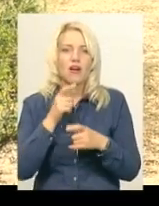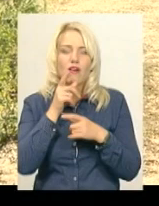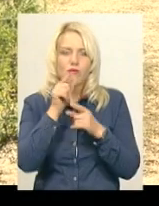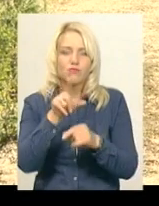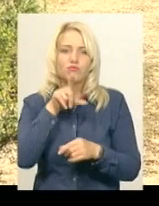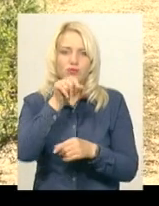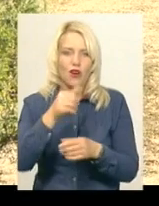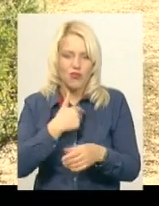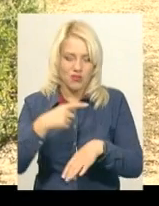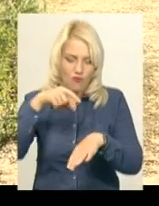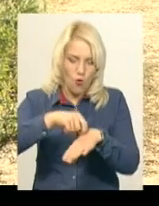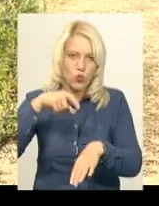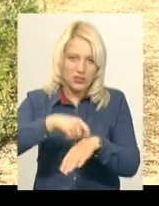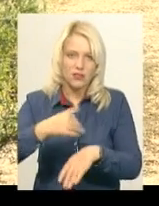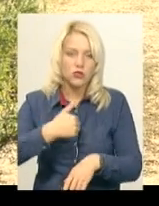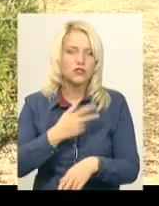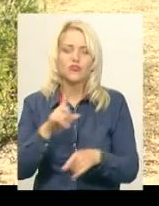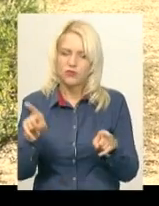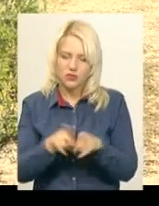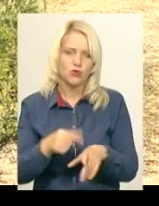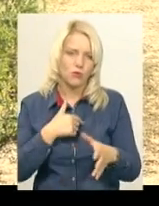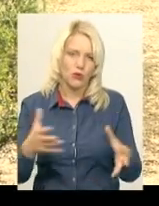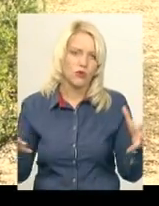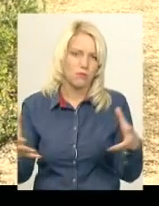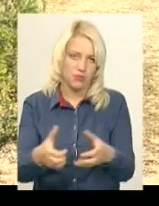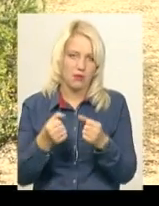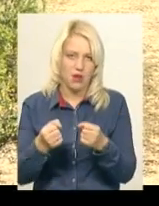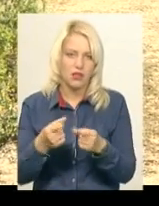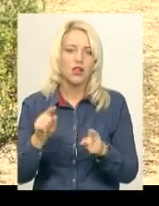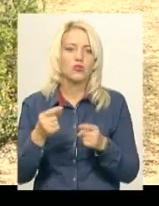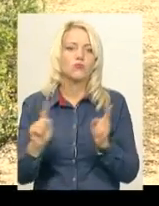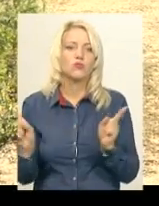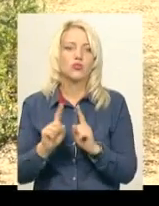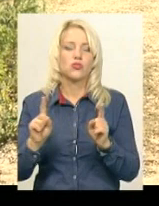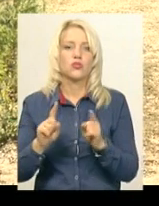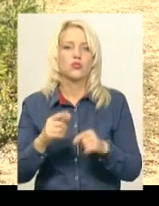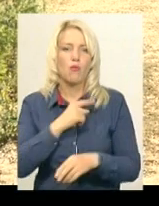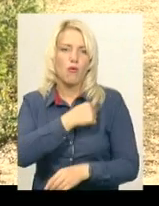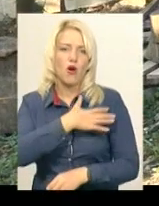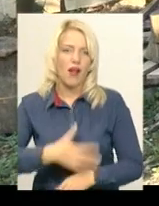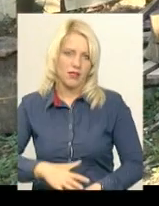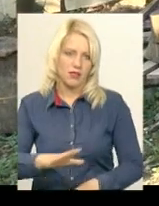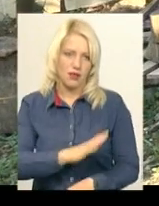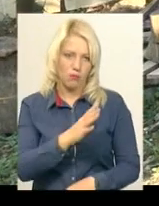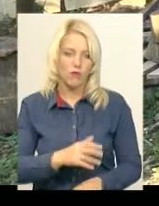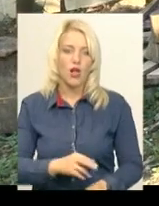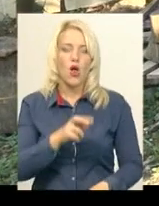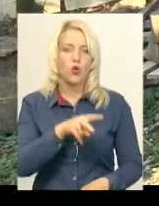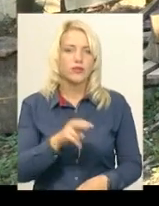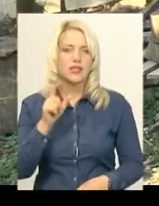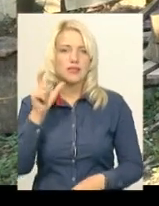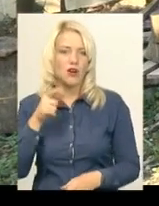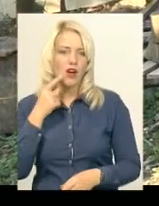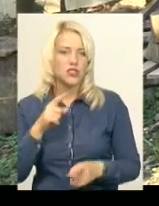дзьобком хотів кусати, але все одно ми його таки піймали, бо він поранений був. Людмила Збараш каже,